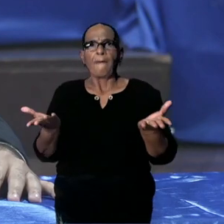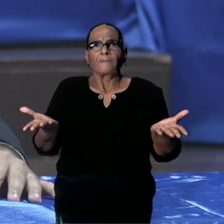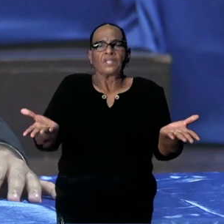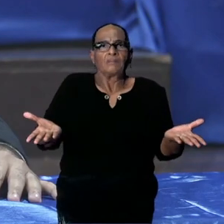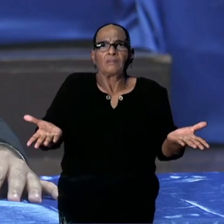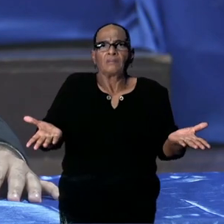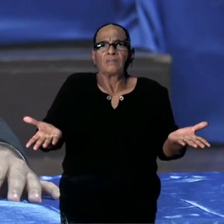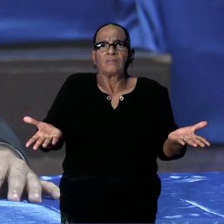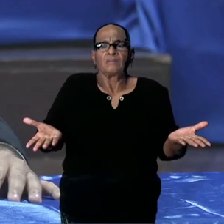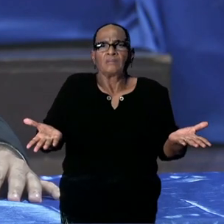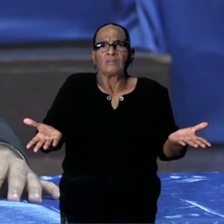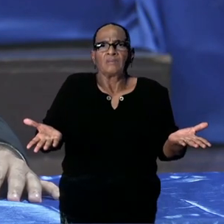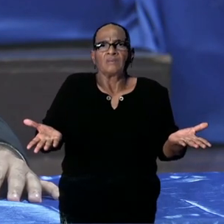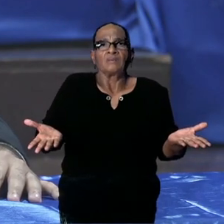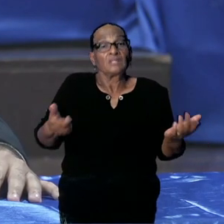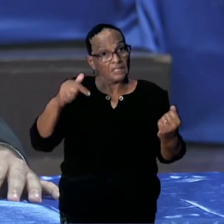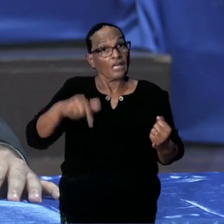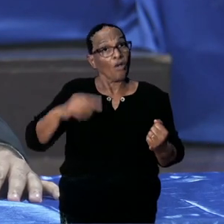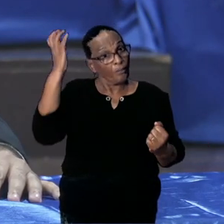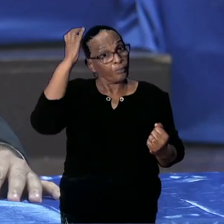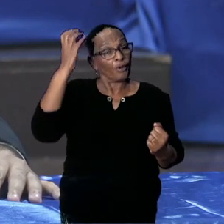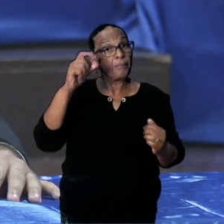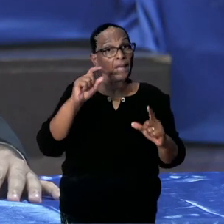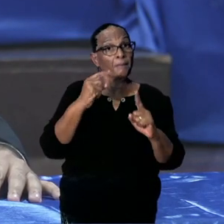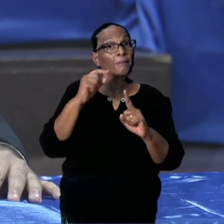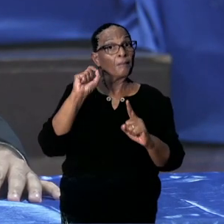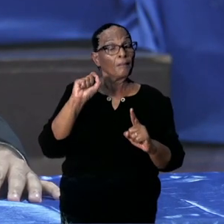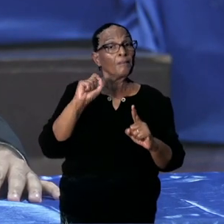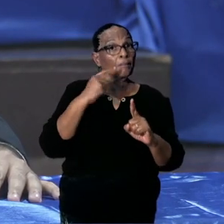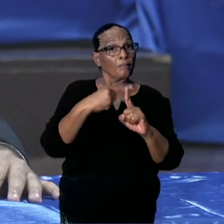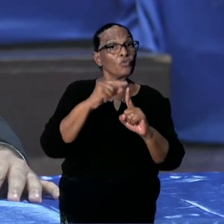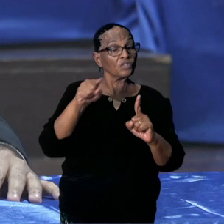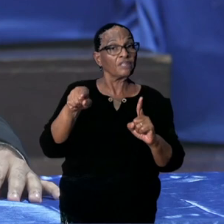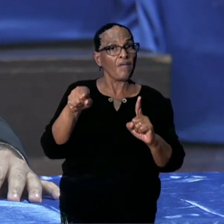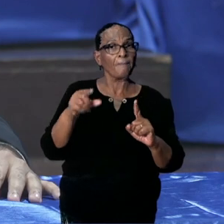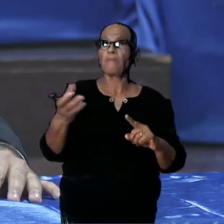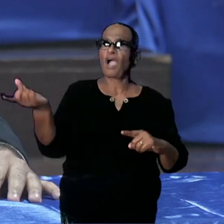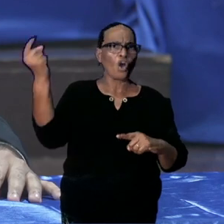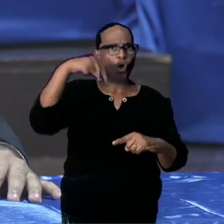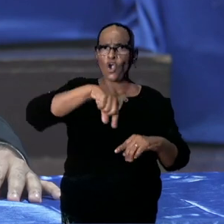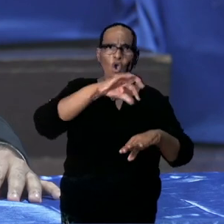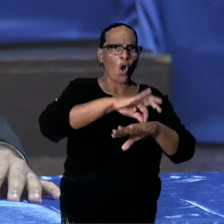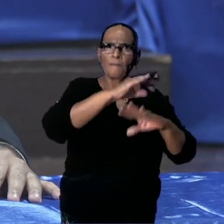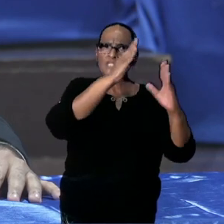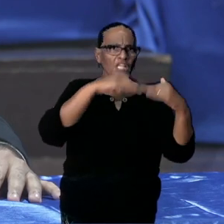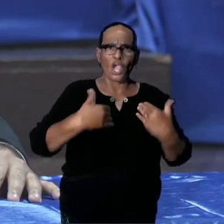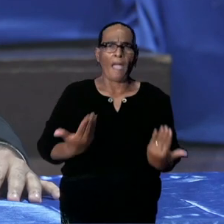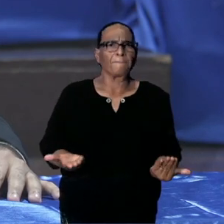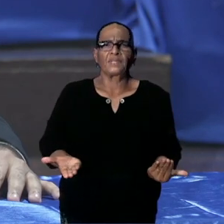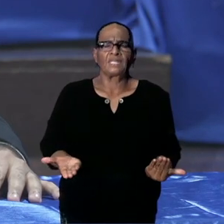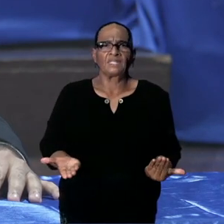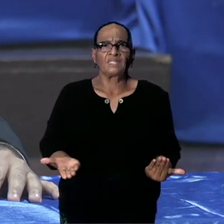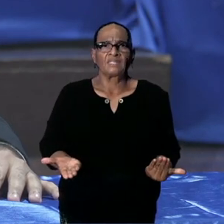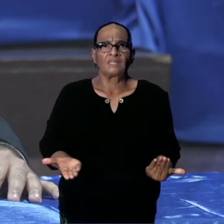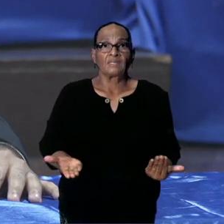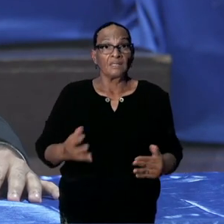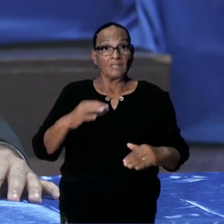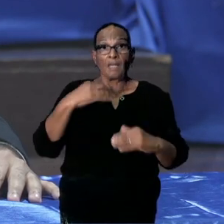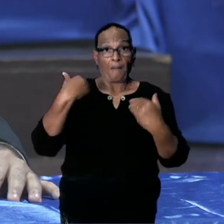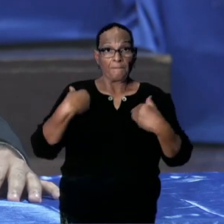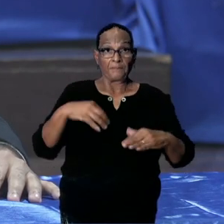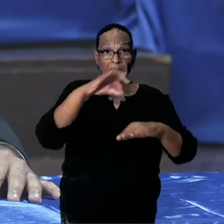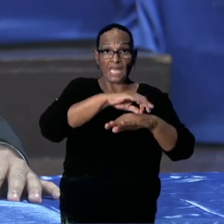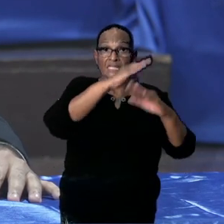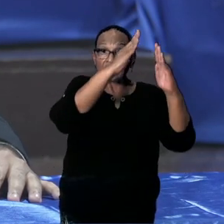vormen dus, die zijn nog steeds active cases, maar die mensen komen niet terecht in de ziekenhuizen. Dus je kan u niet zeggen dat de mensen die in de ziekenhuizen zijn